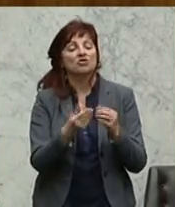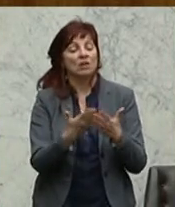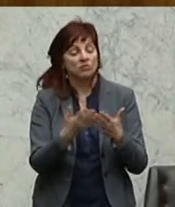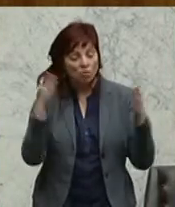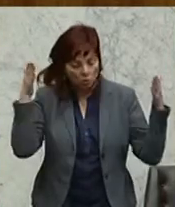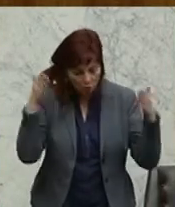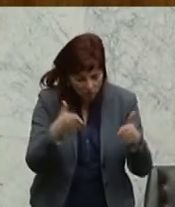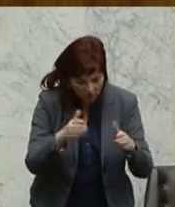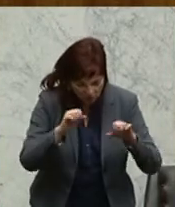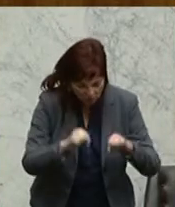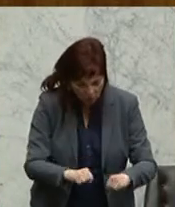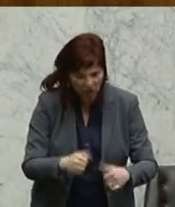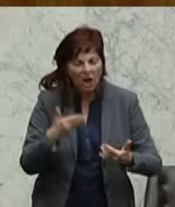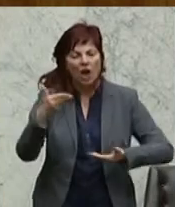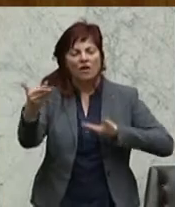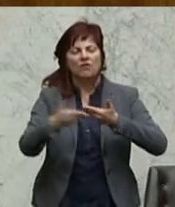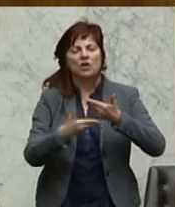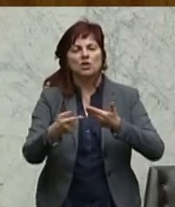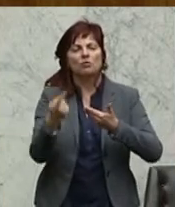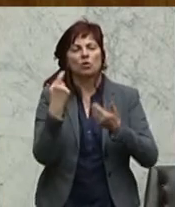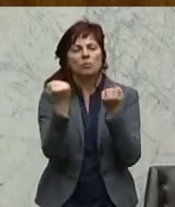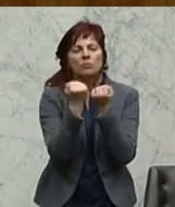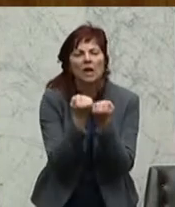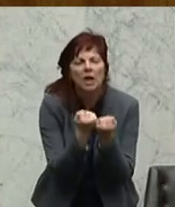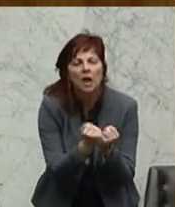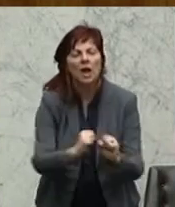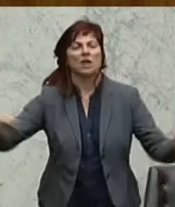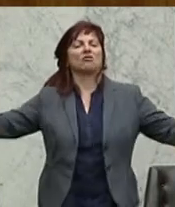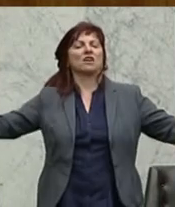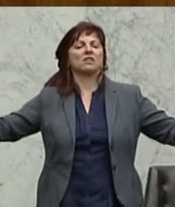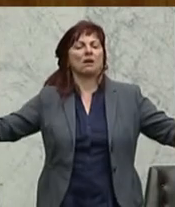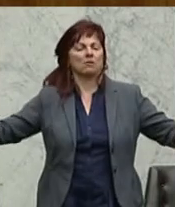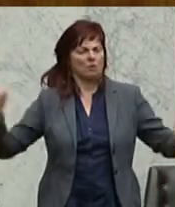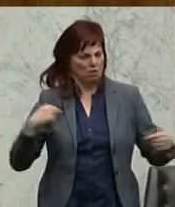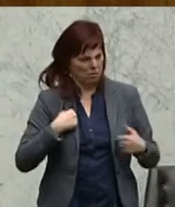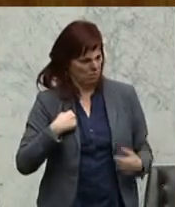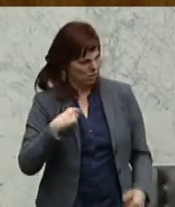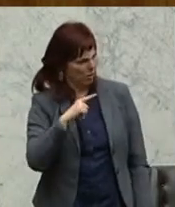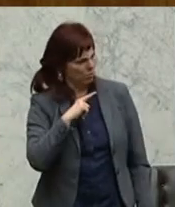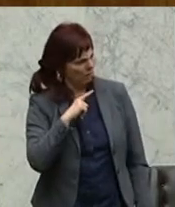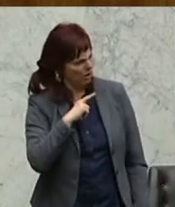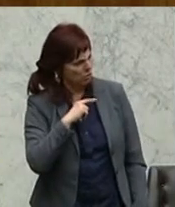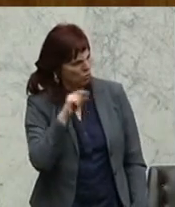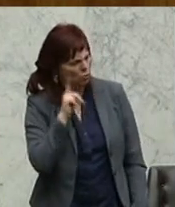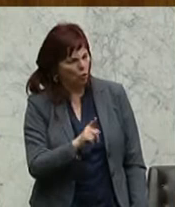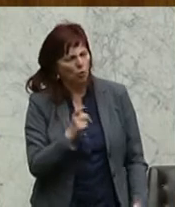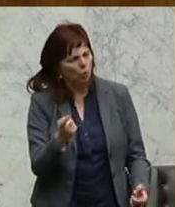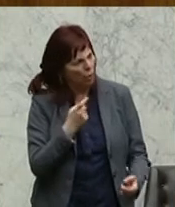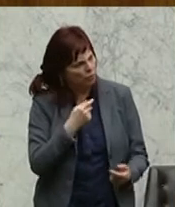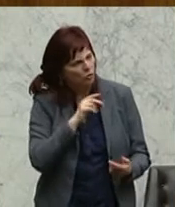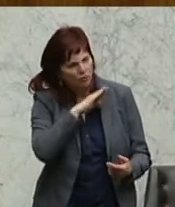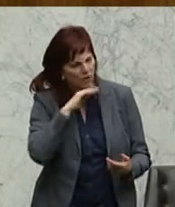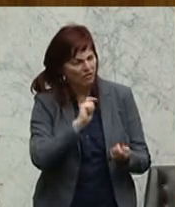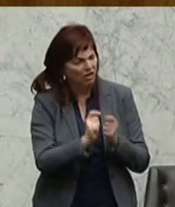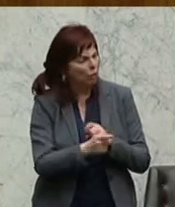Kollege Steindl, ich habe jetzt auf einen riesen Abänderungsantrag geworden. Der ist also nicht gekommen. Ich werde einmal sagen, die Richtung stimmt. Und wenn man